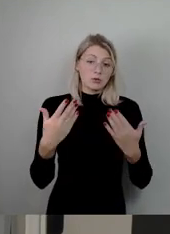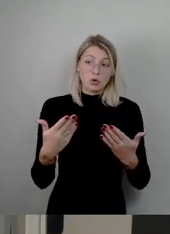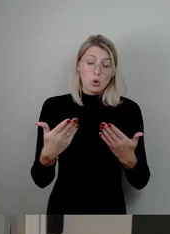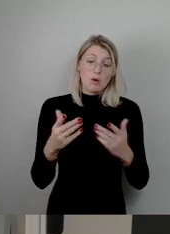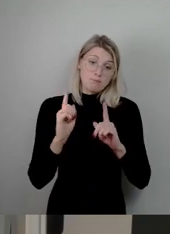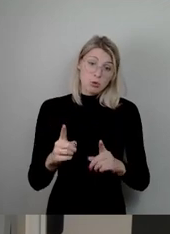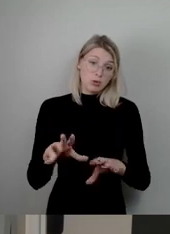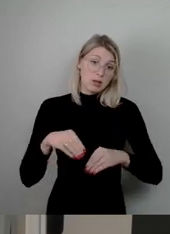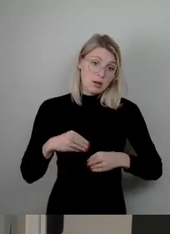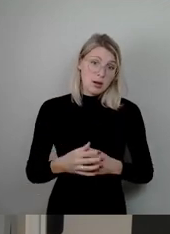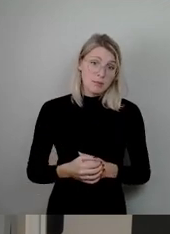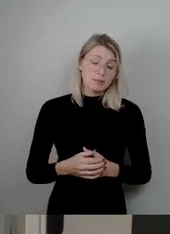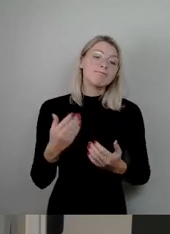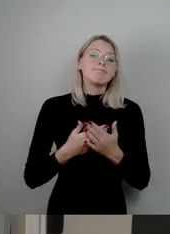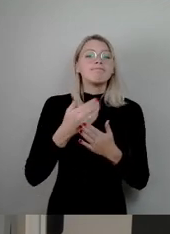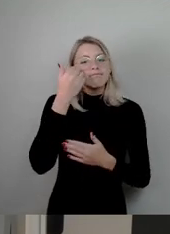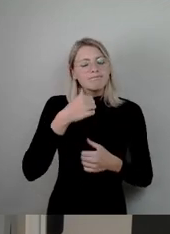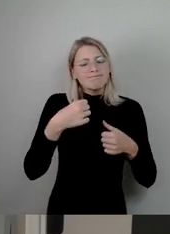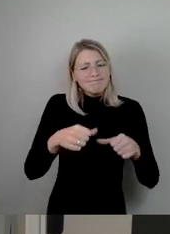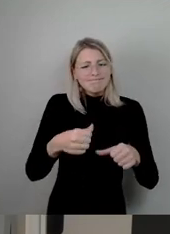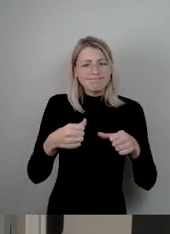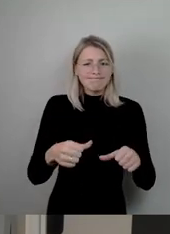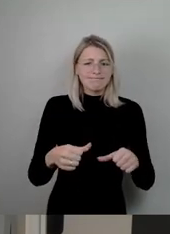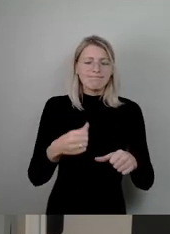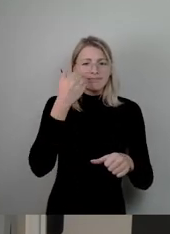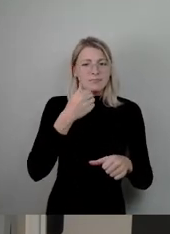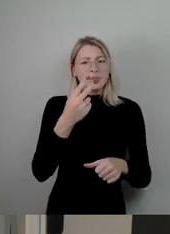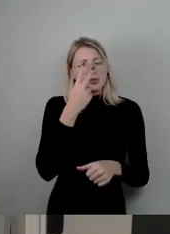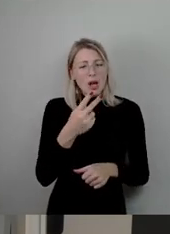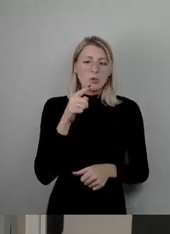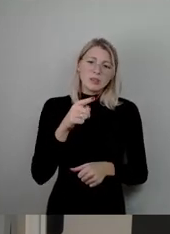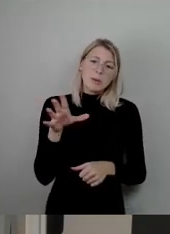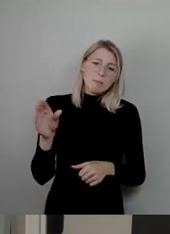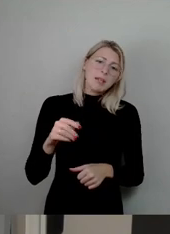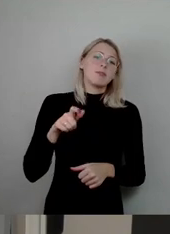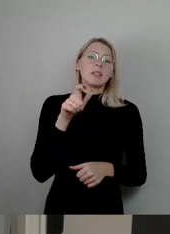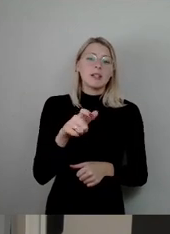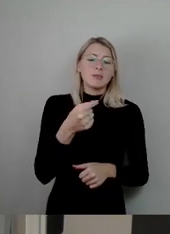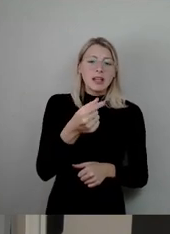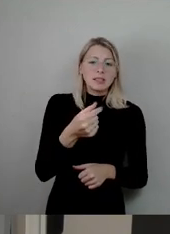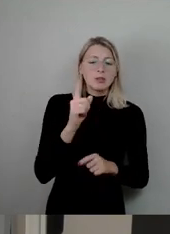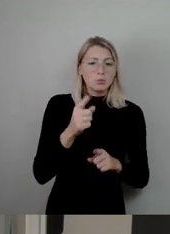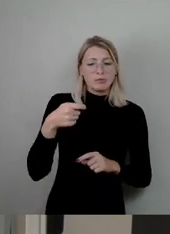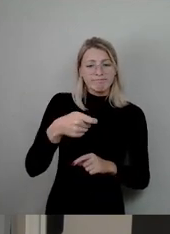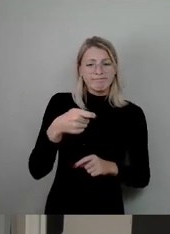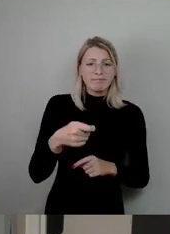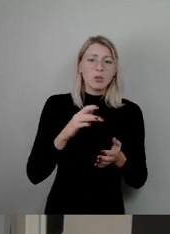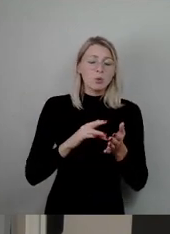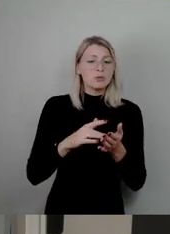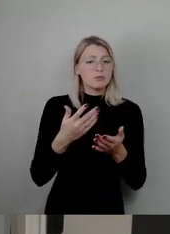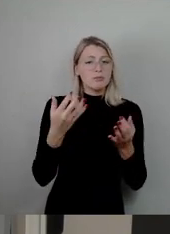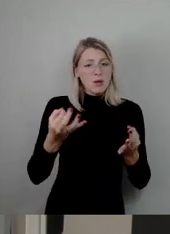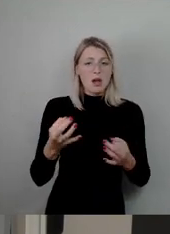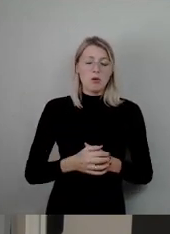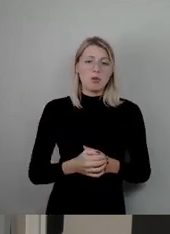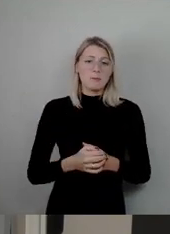dringend schauen Sie, dass Sie das mitfinanzieren können, obwohl überall ein großer Mangel ist. Das ist